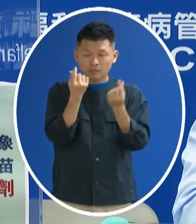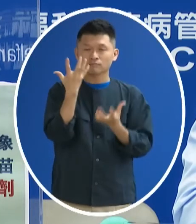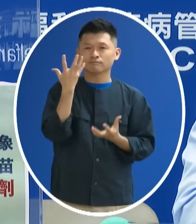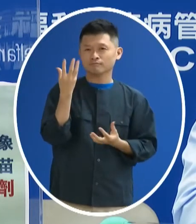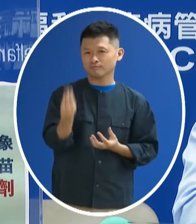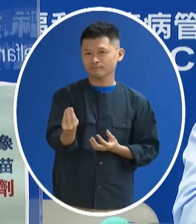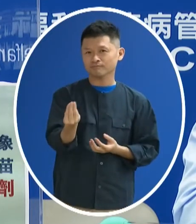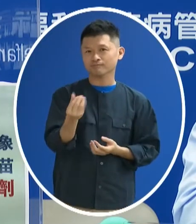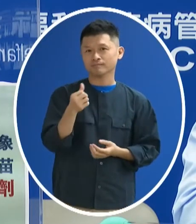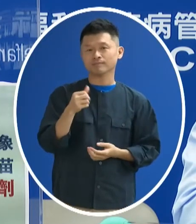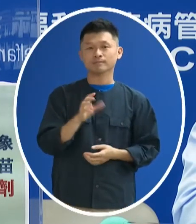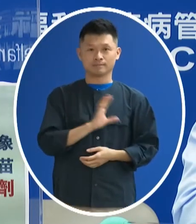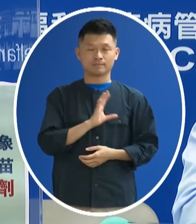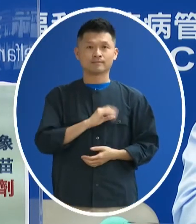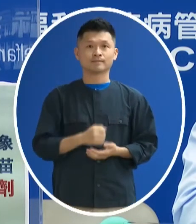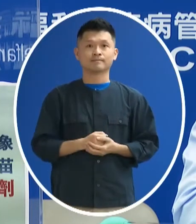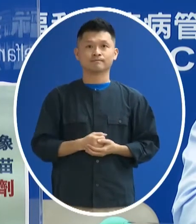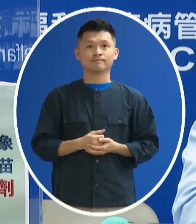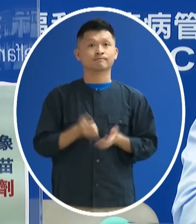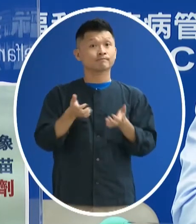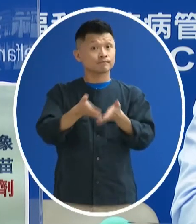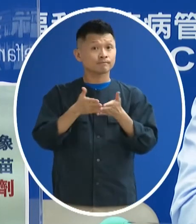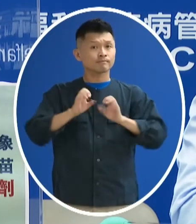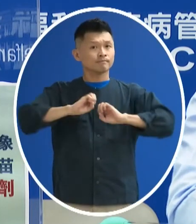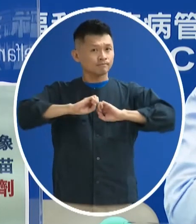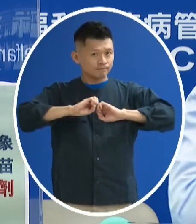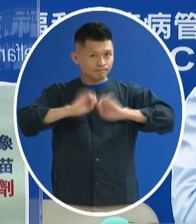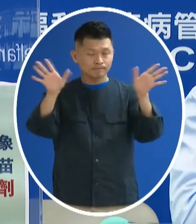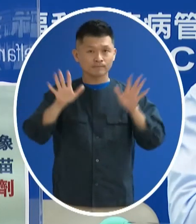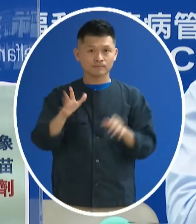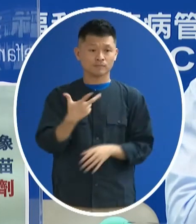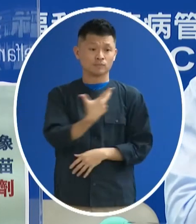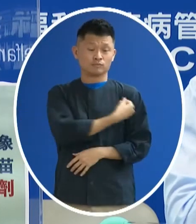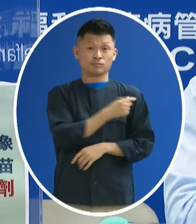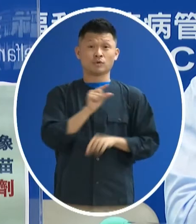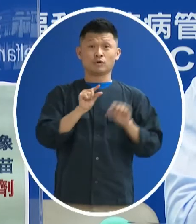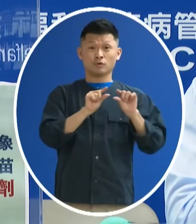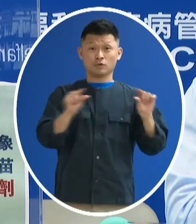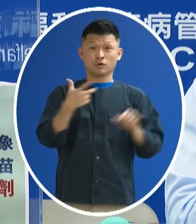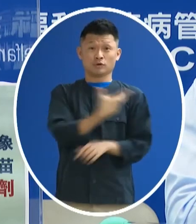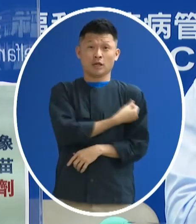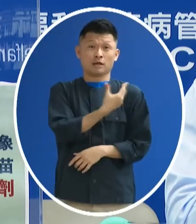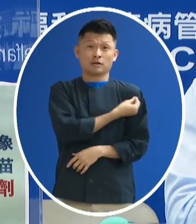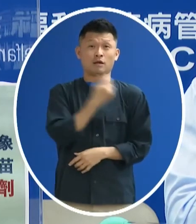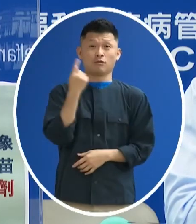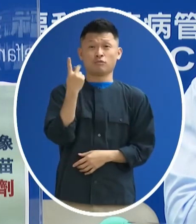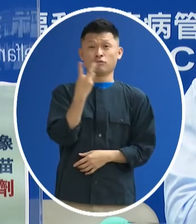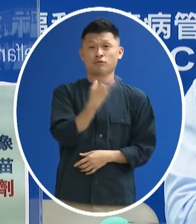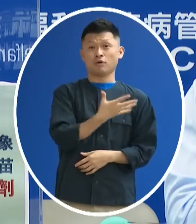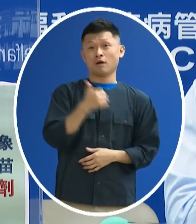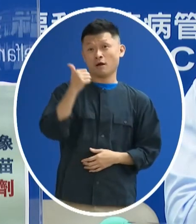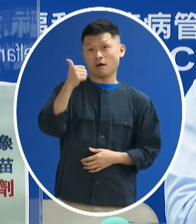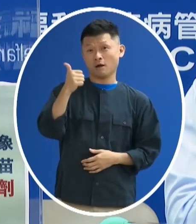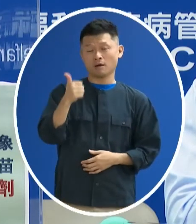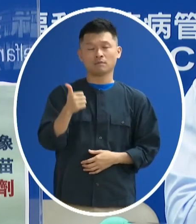但是我還是重要的 我還是要呼籲這疫苗不是打越多越好整